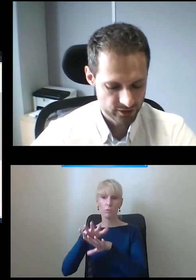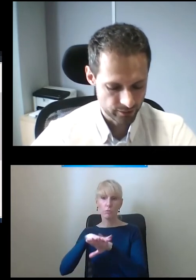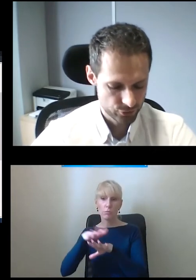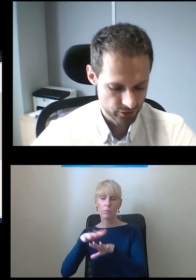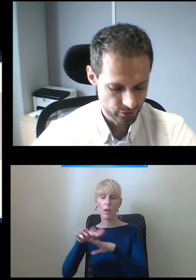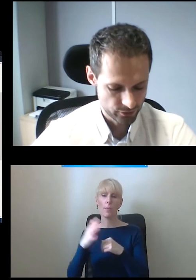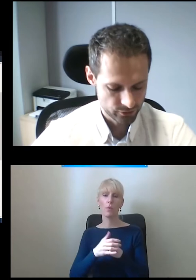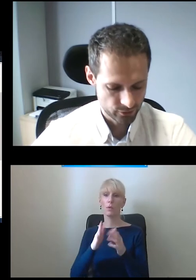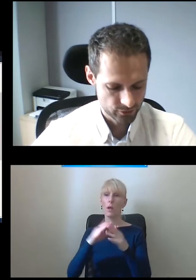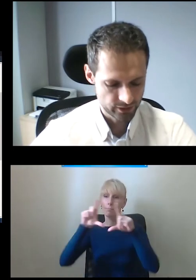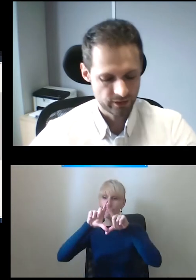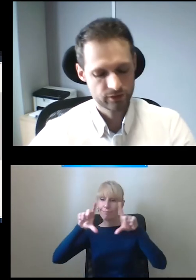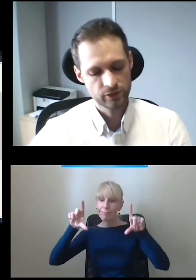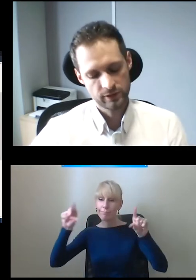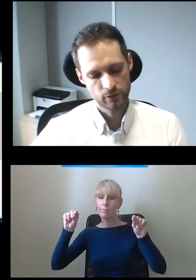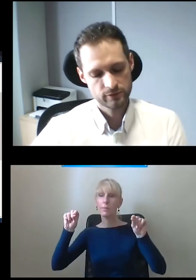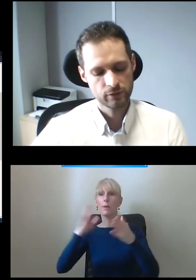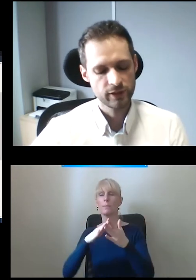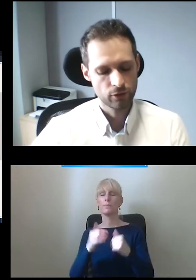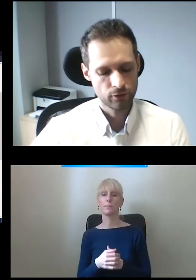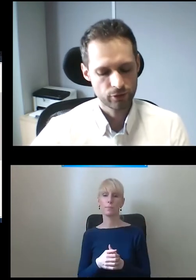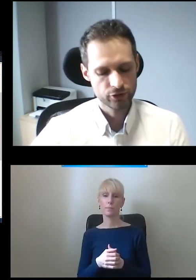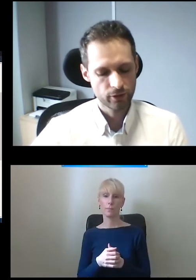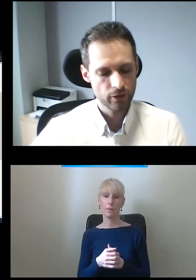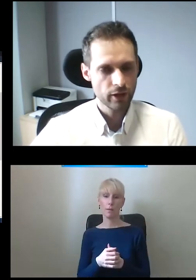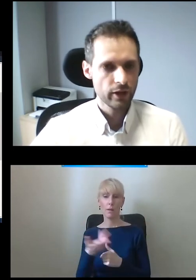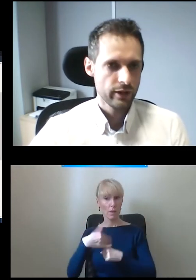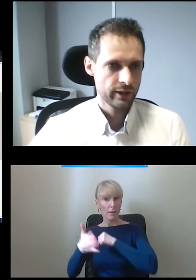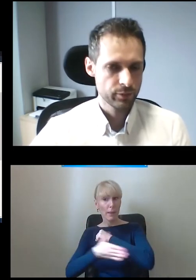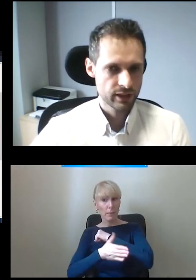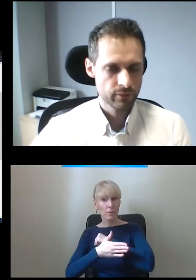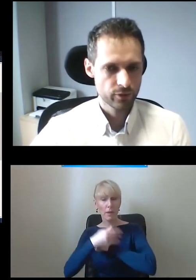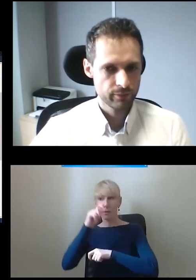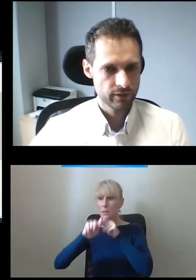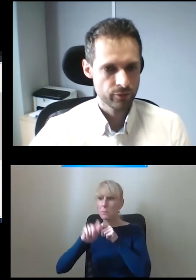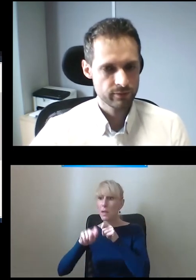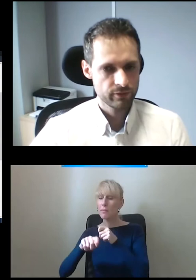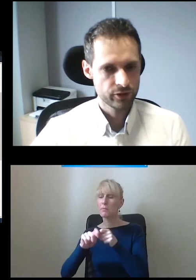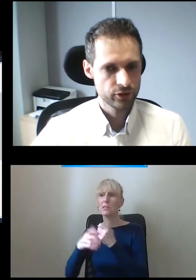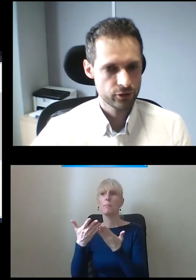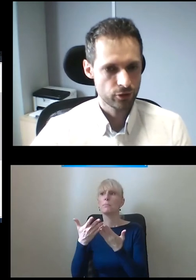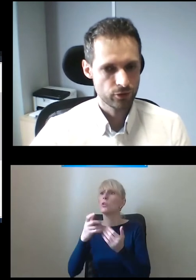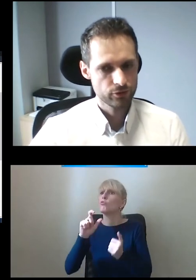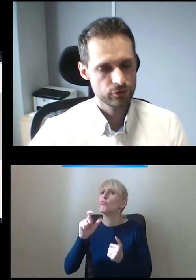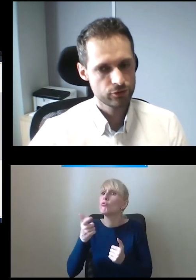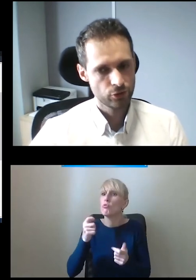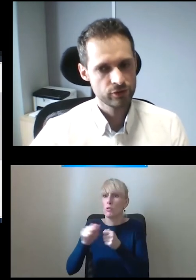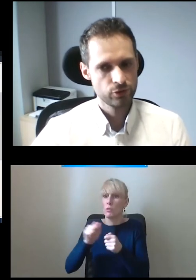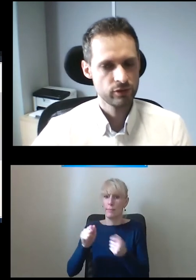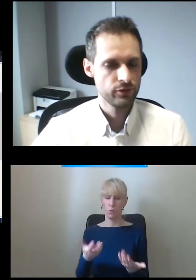wyjść do systemu, czyli do tej skrzynki, tego środowiska logicznego. Na tej podstawie mogę stwierdzić, co